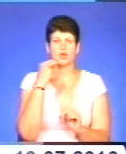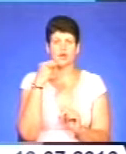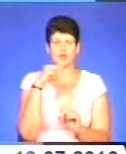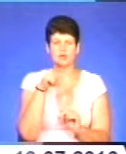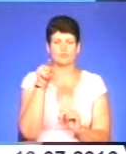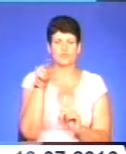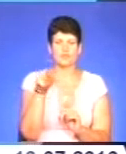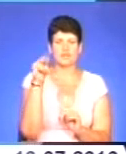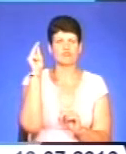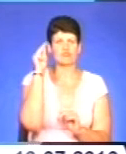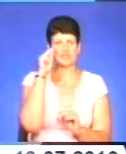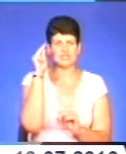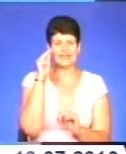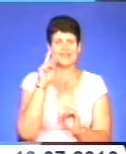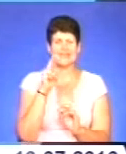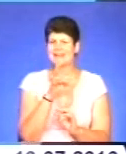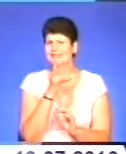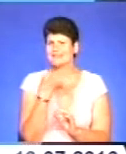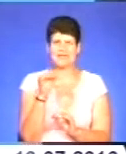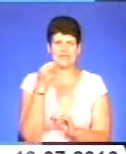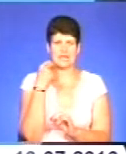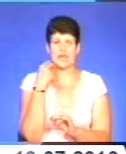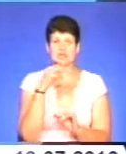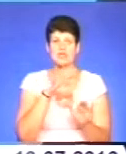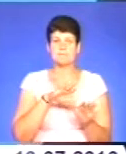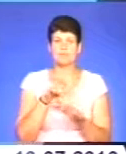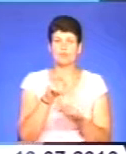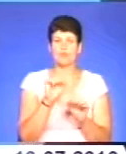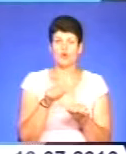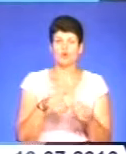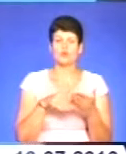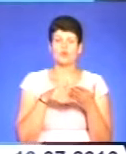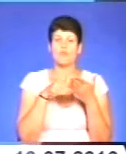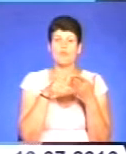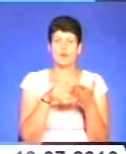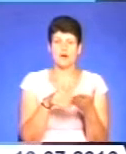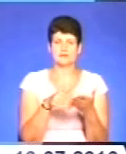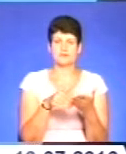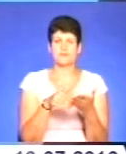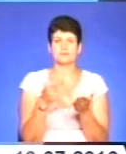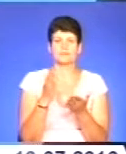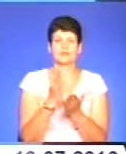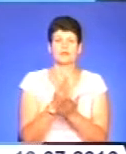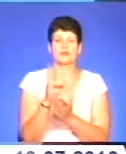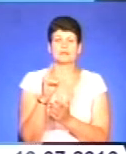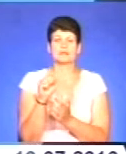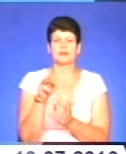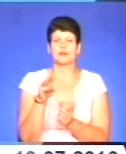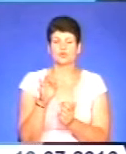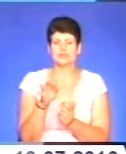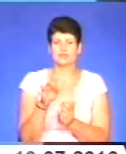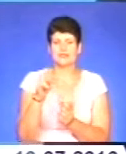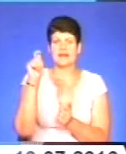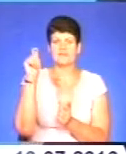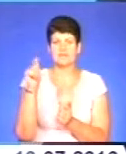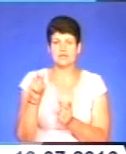вчитися як найкраще і після того вони могли допомагати, якщо є війна, то на війні, але так само людям,